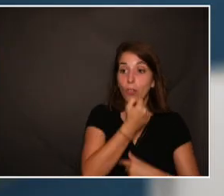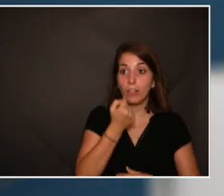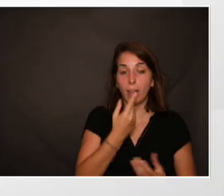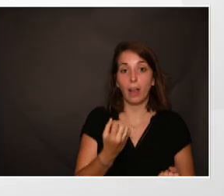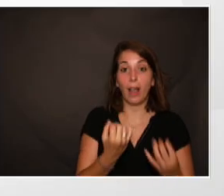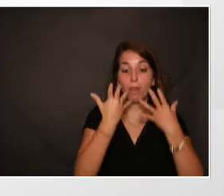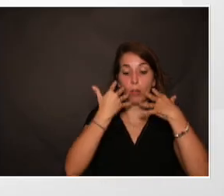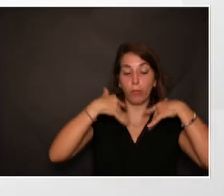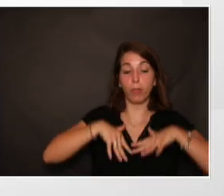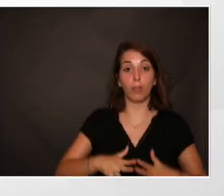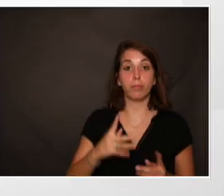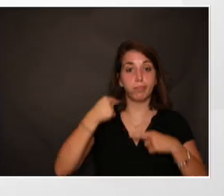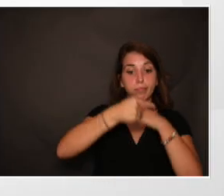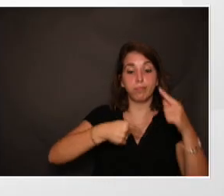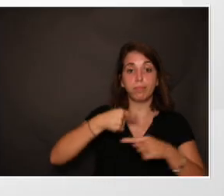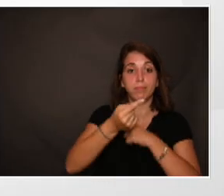un cercle vicieux.